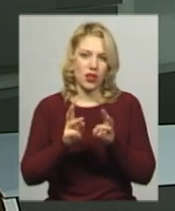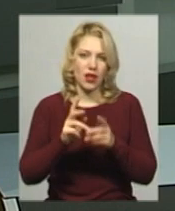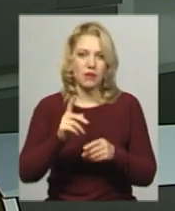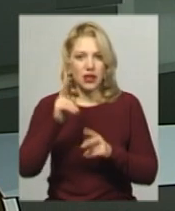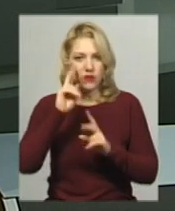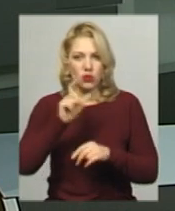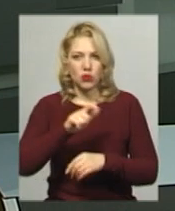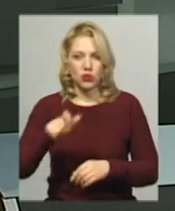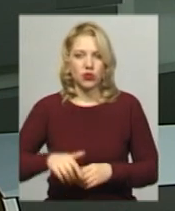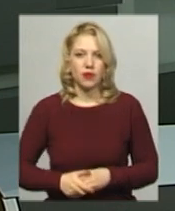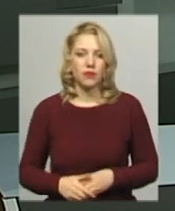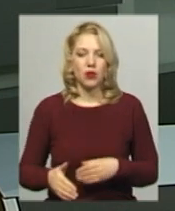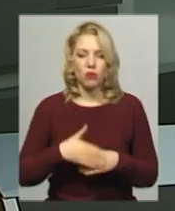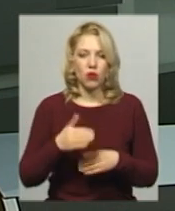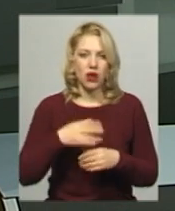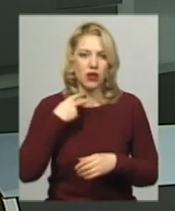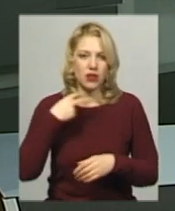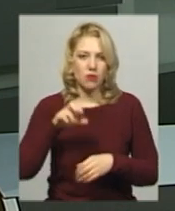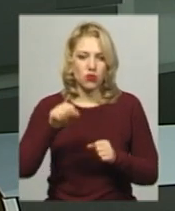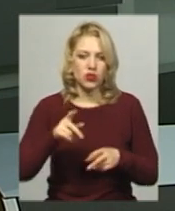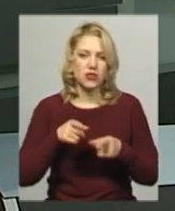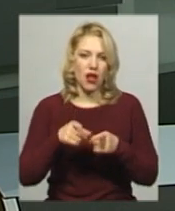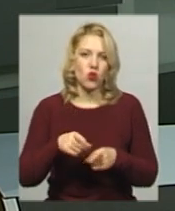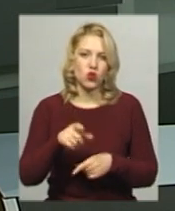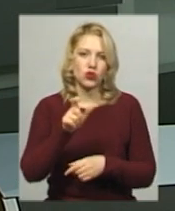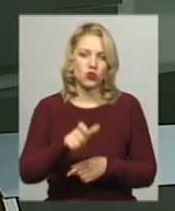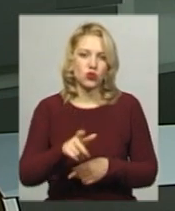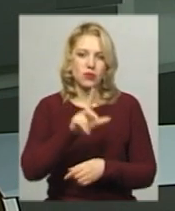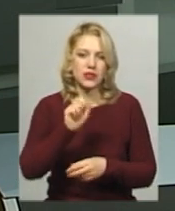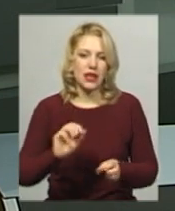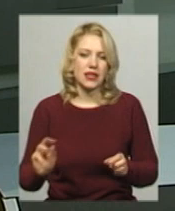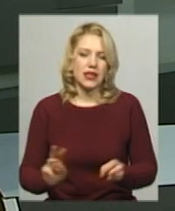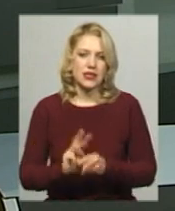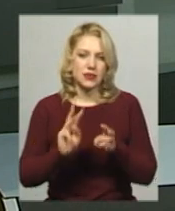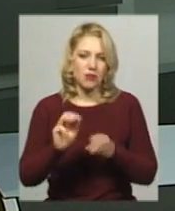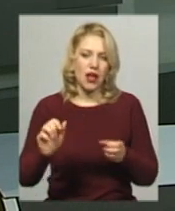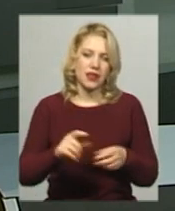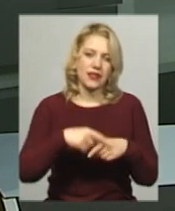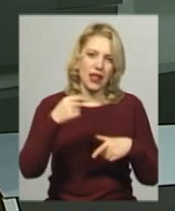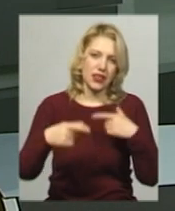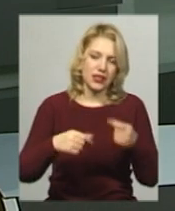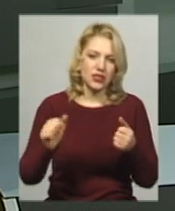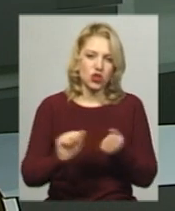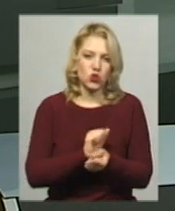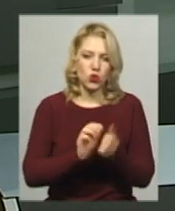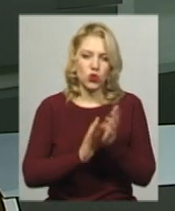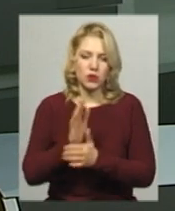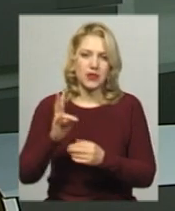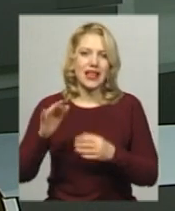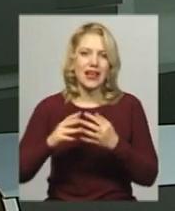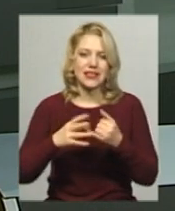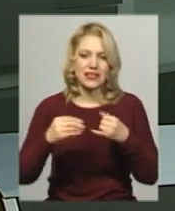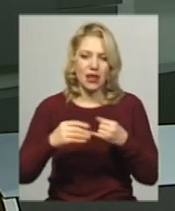Покарання у вигляді позбавлення волі може загрожувати особі за спалювання листя та сухої трави на землях сільськогосподарського